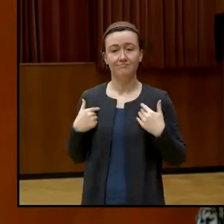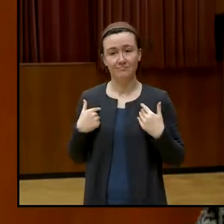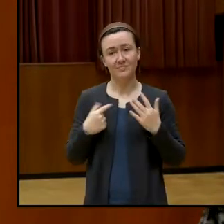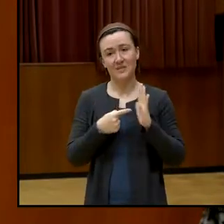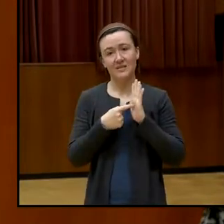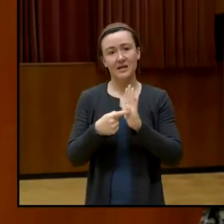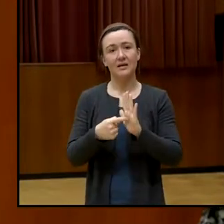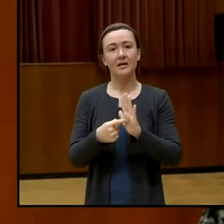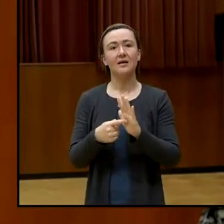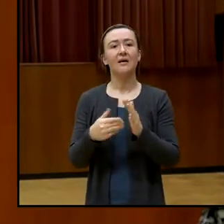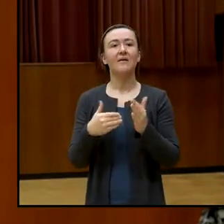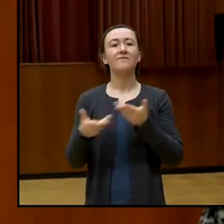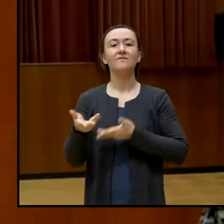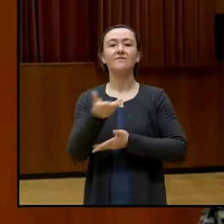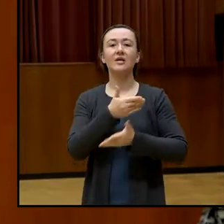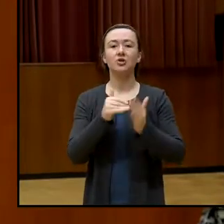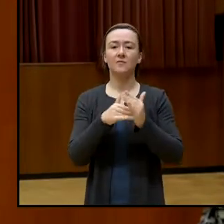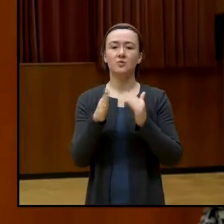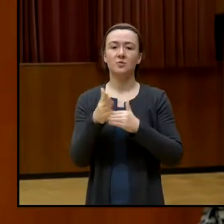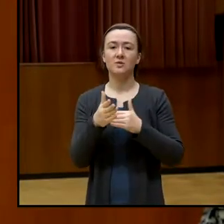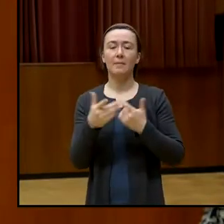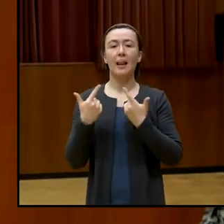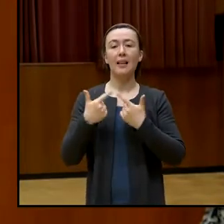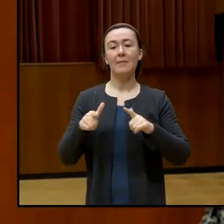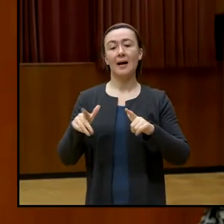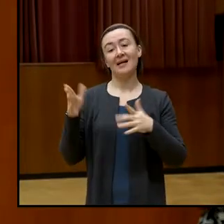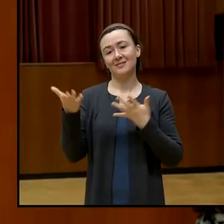ein liberales Wirtschaftssystem, was so gesteuert ist.